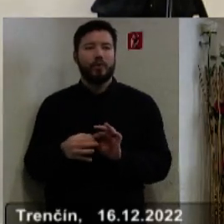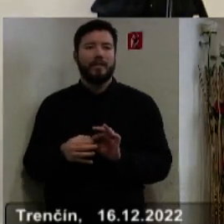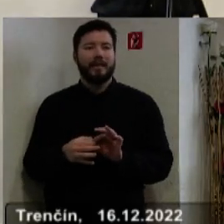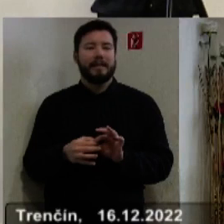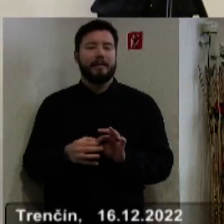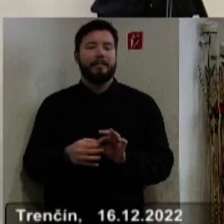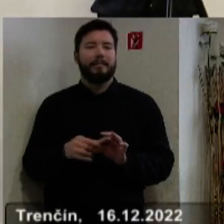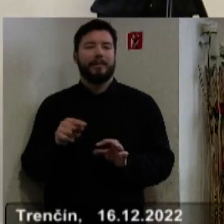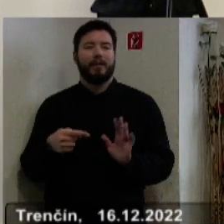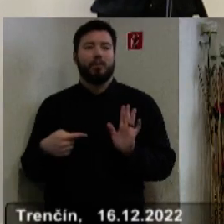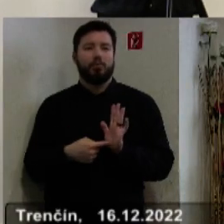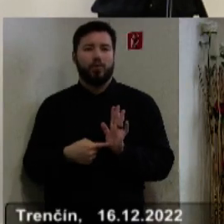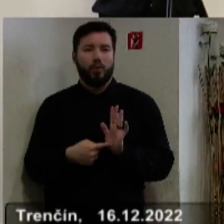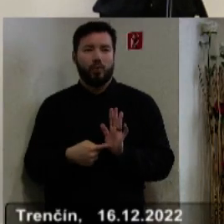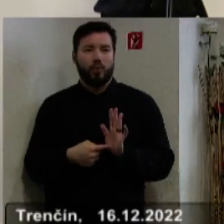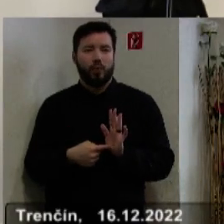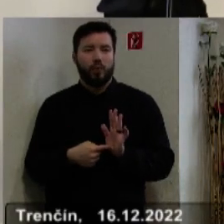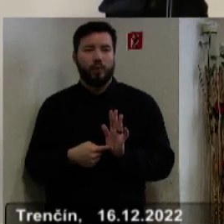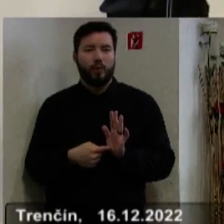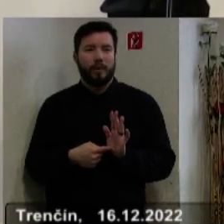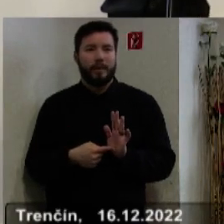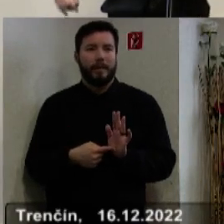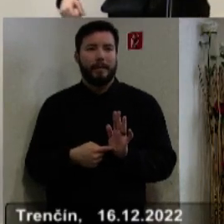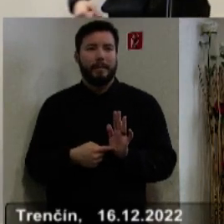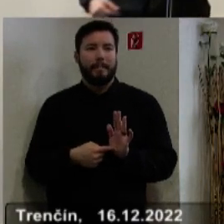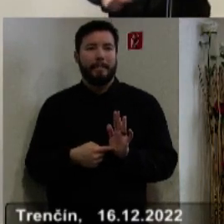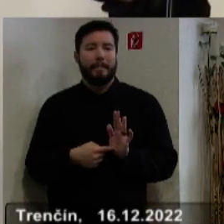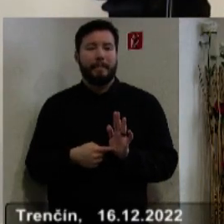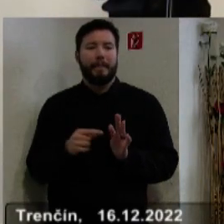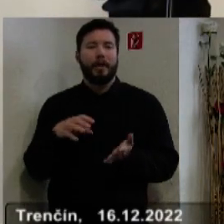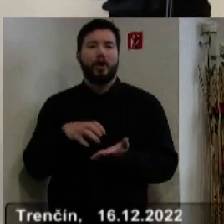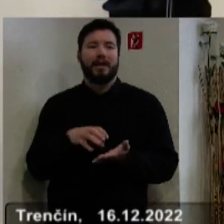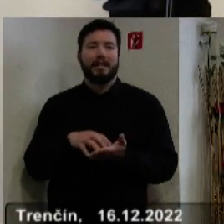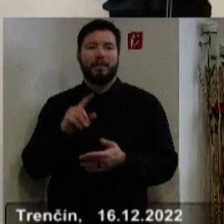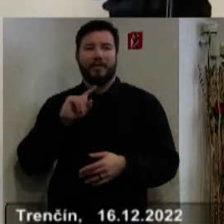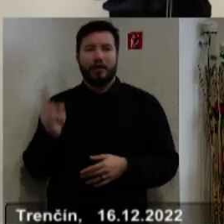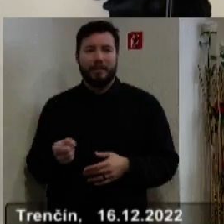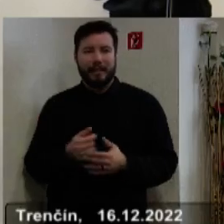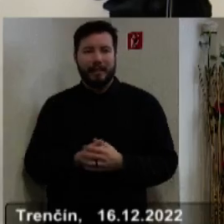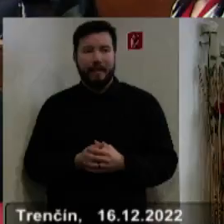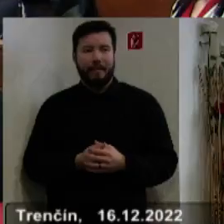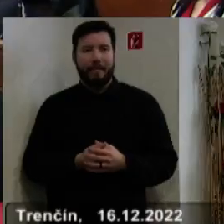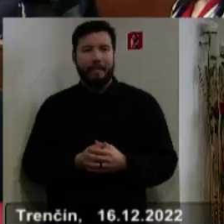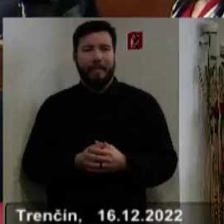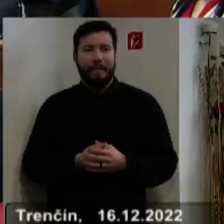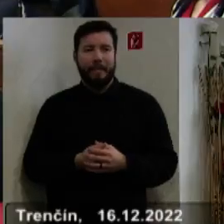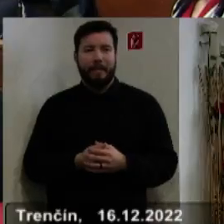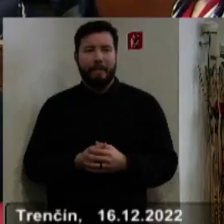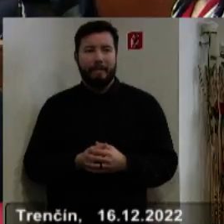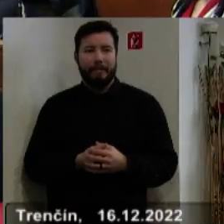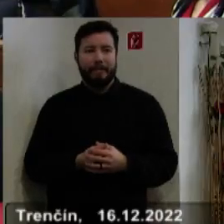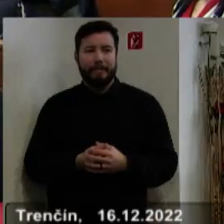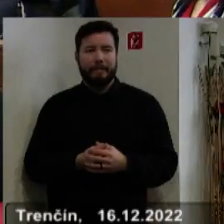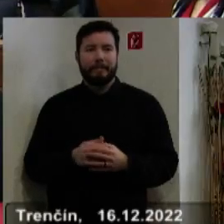tohto bodu. Jedná sa to okresu povázka Bystrica. Je to konkrétne